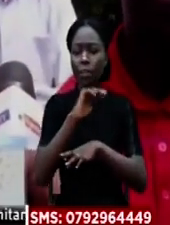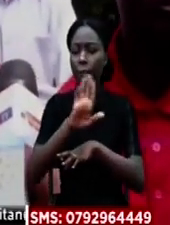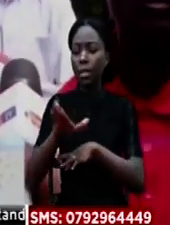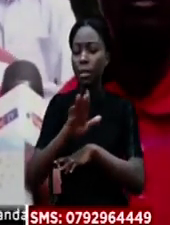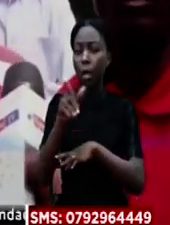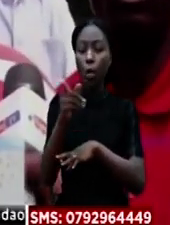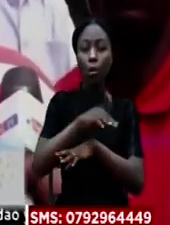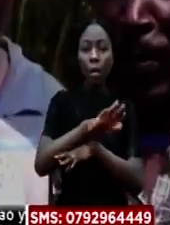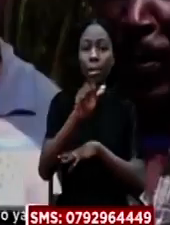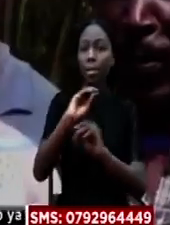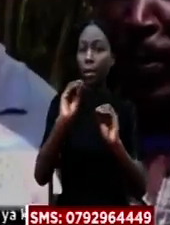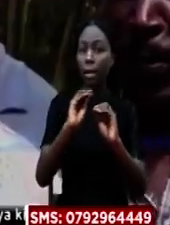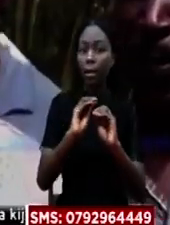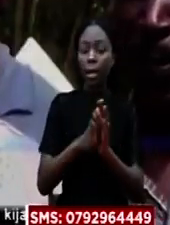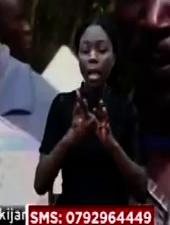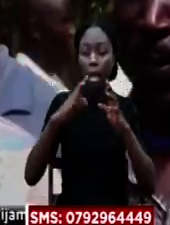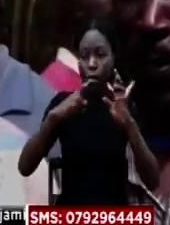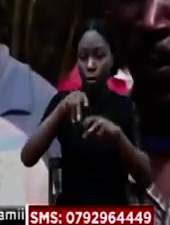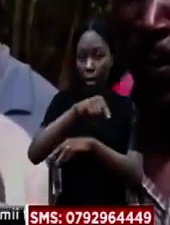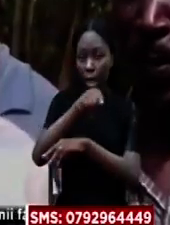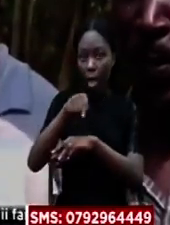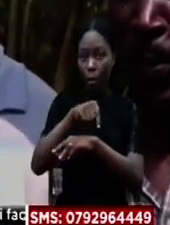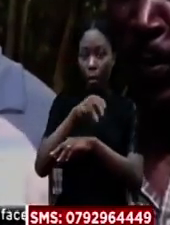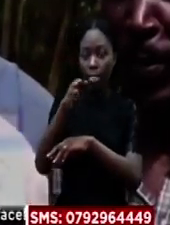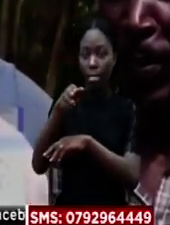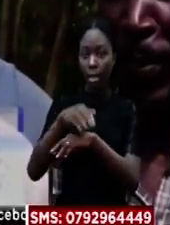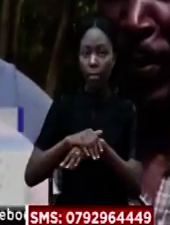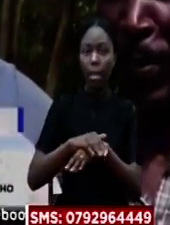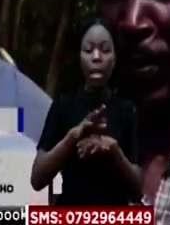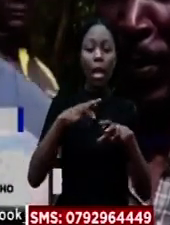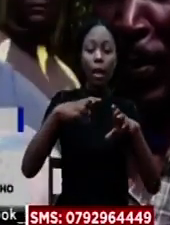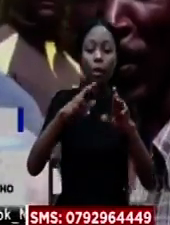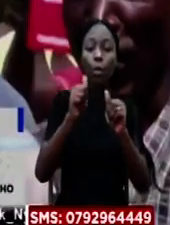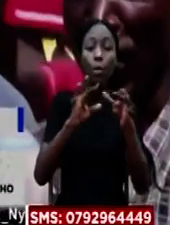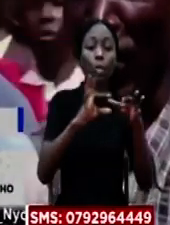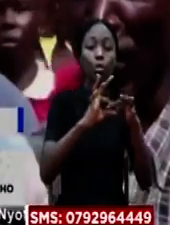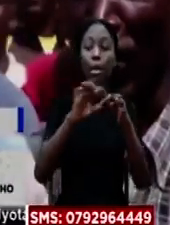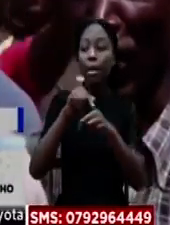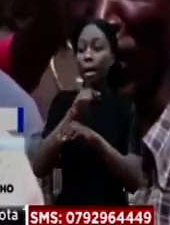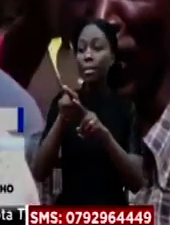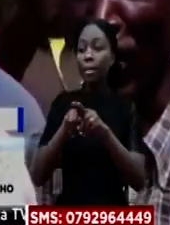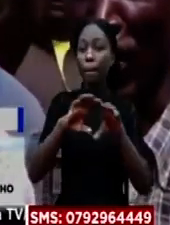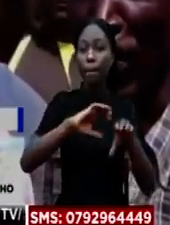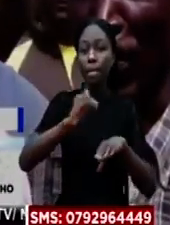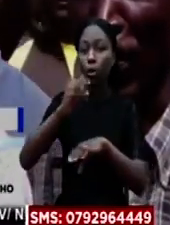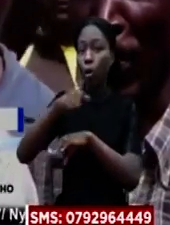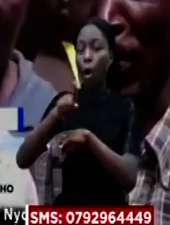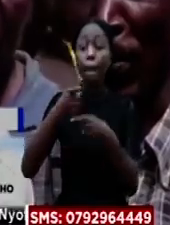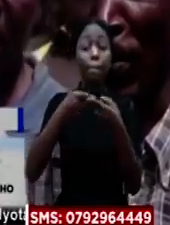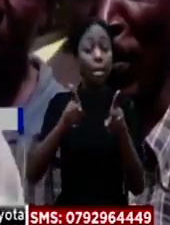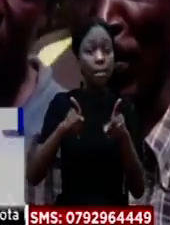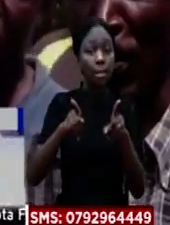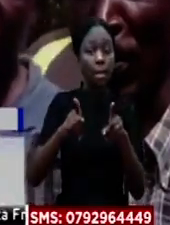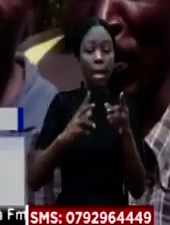hazi tufikii Hii barabara yetu ya ngambo hii Ni barabara inaunganisa sisi kuenda town Hakuna